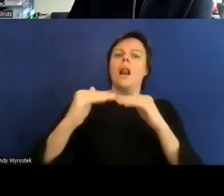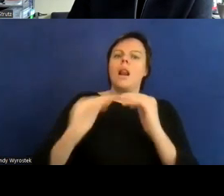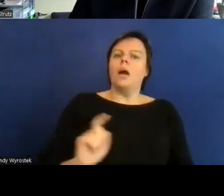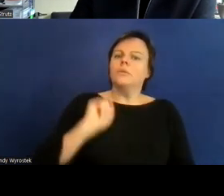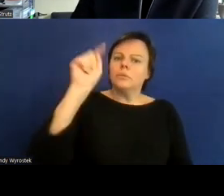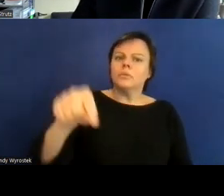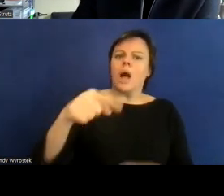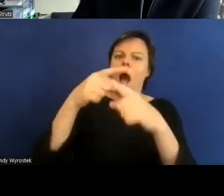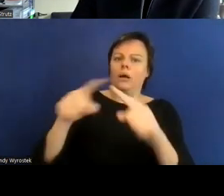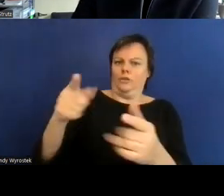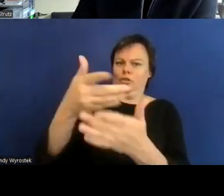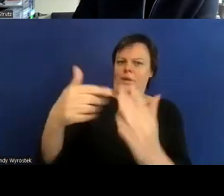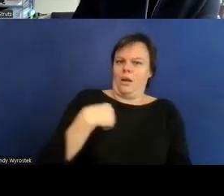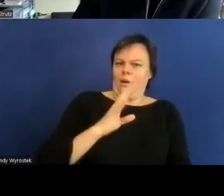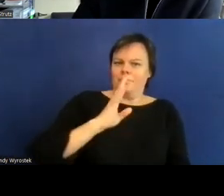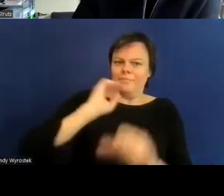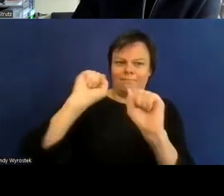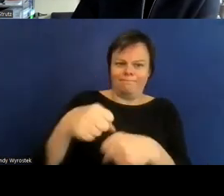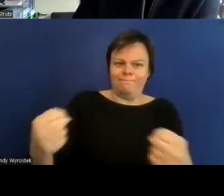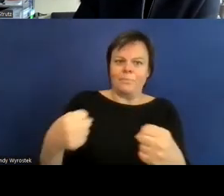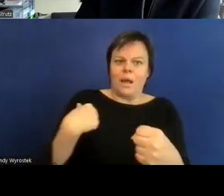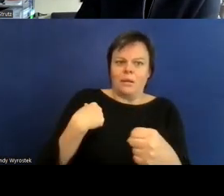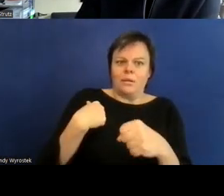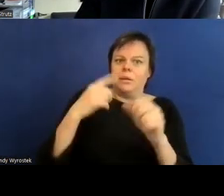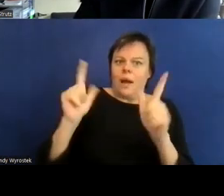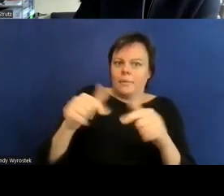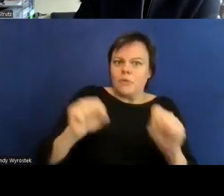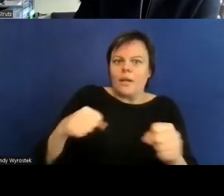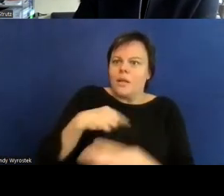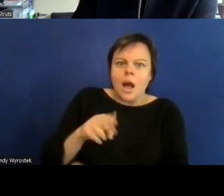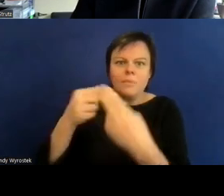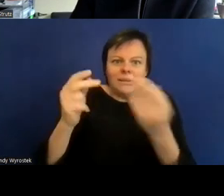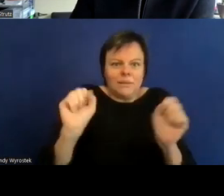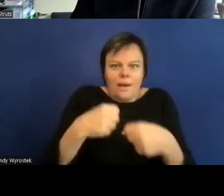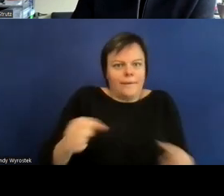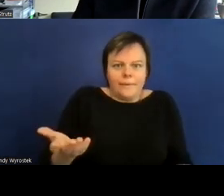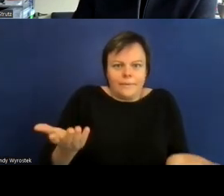dann ist sozusagen auch werde auch ich dort eine Behinderung erleben so genau